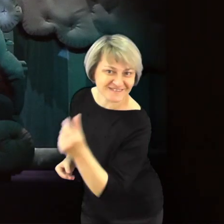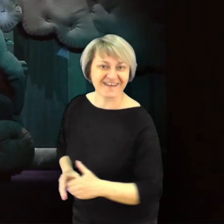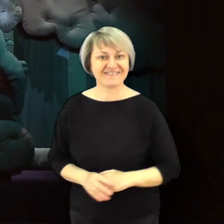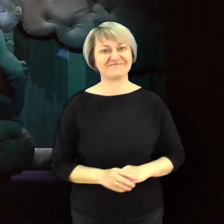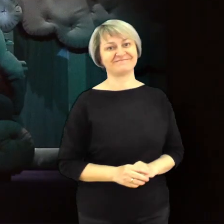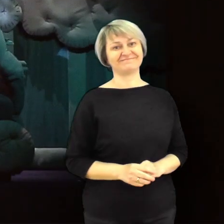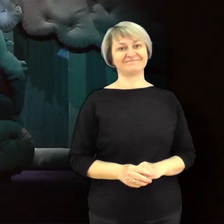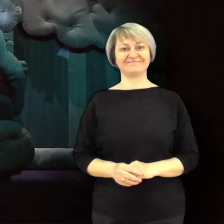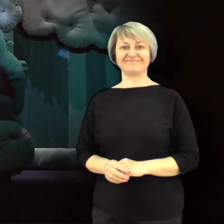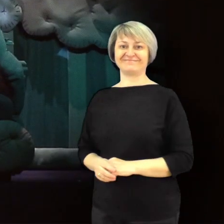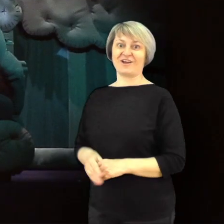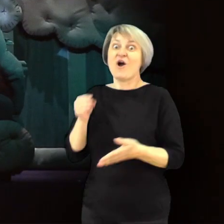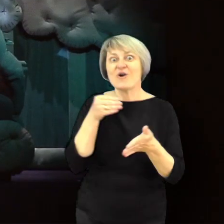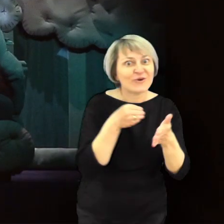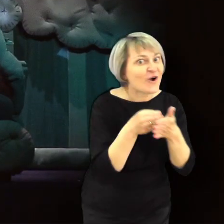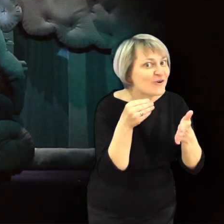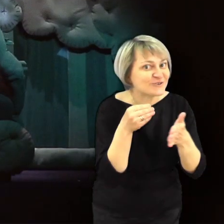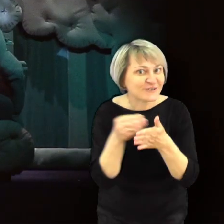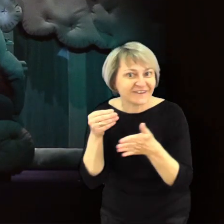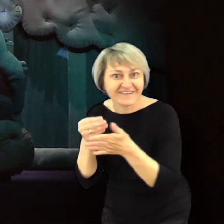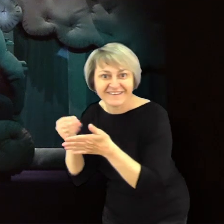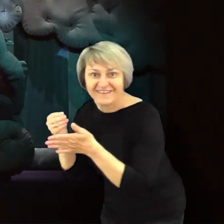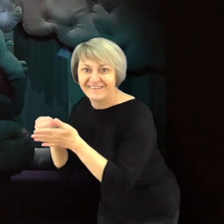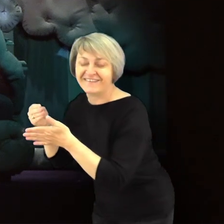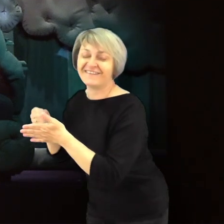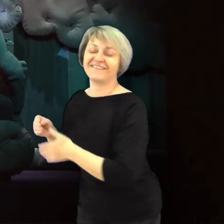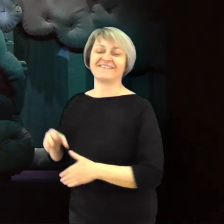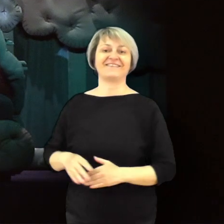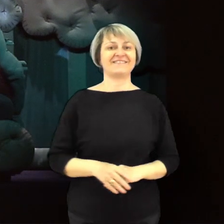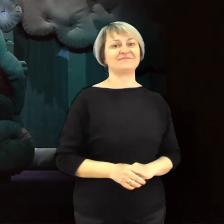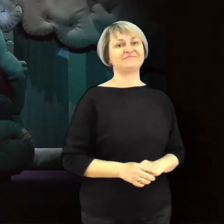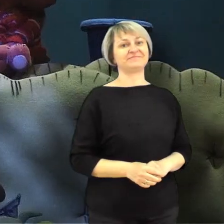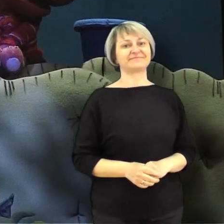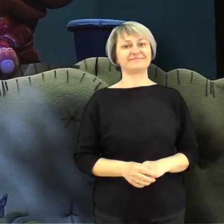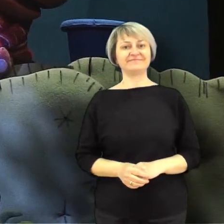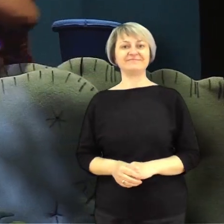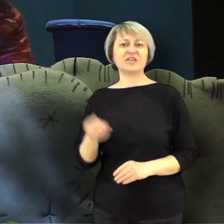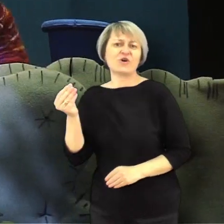Pieniądze, pieniądze! Koszty!